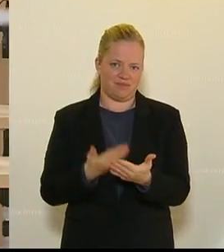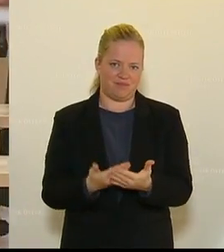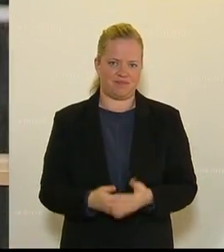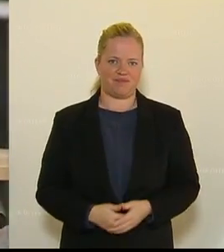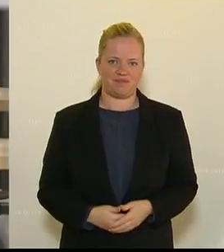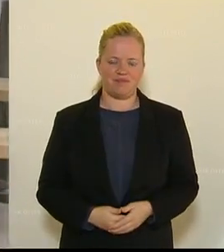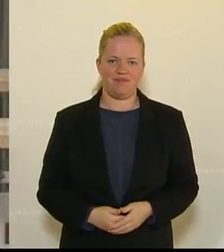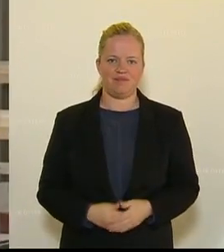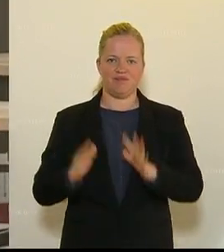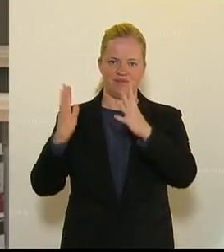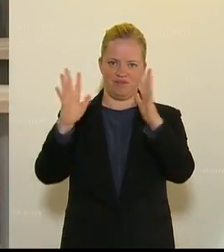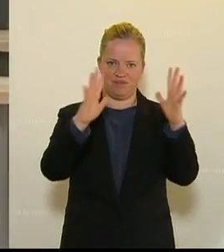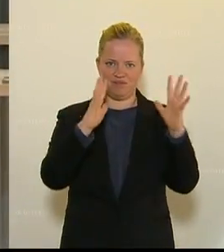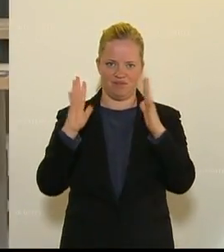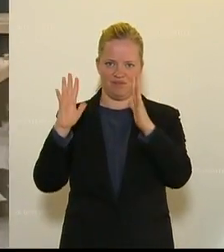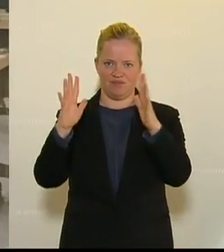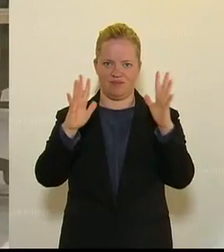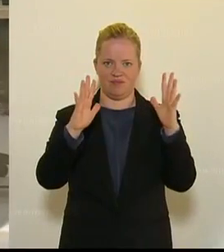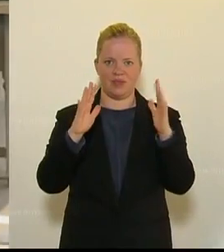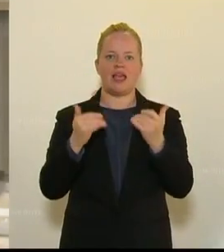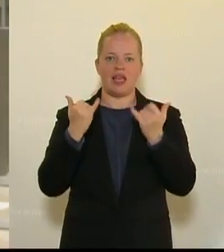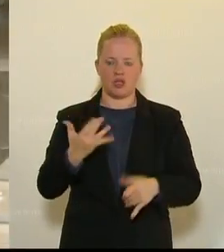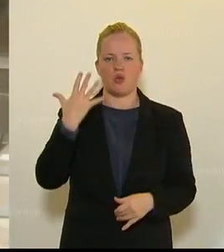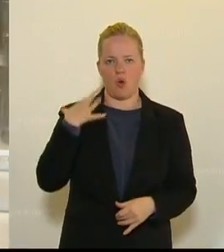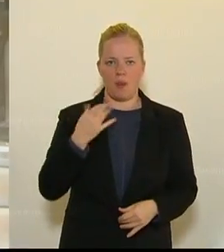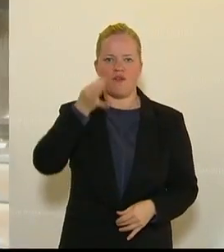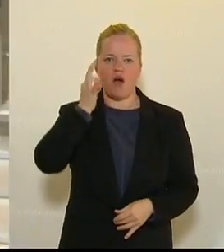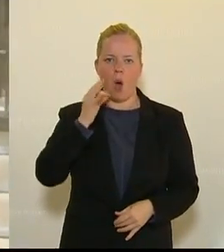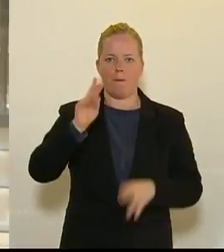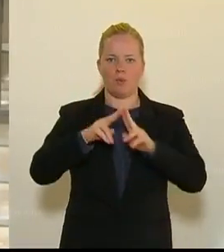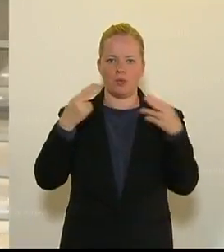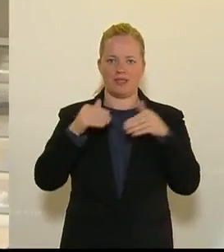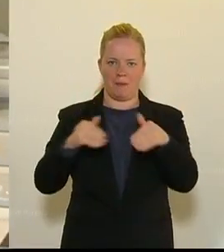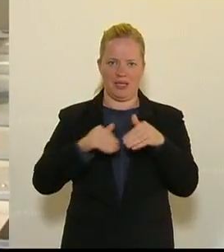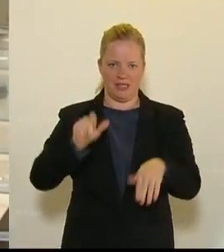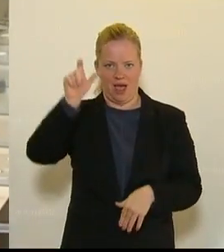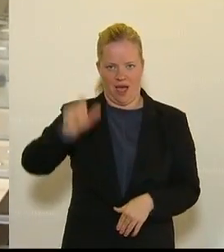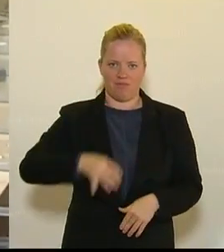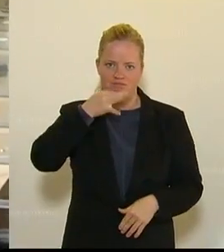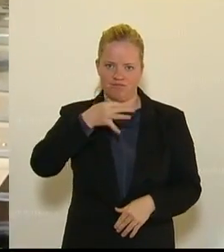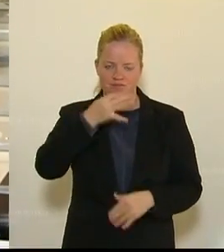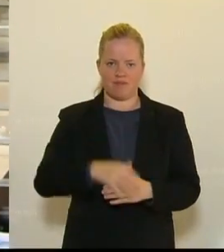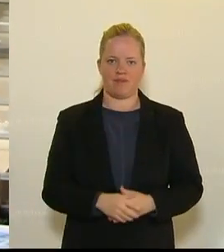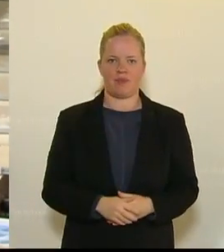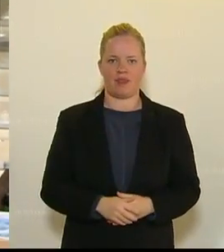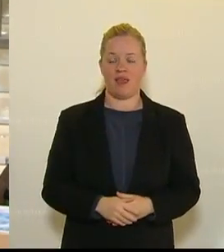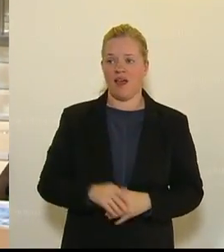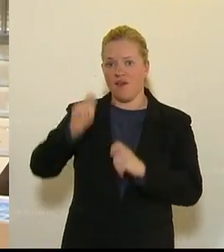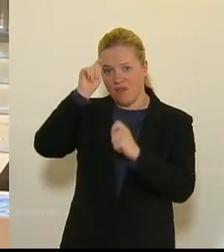Nicht nur beim Kampf gegen das Coronavirus, auch beim Klimaschutz brauche es ein Zusammenarbeiten von allen, betont Andreas Kühlberger von der ÖVP.